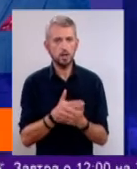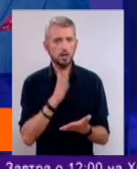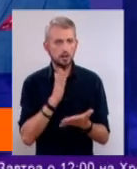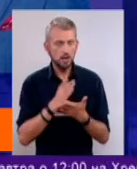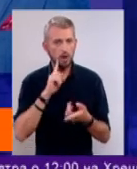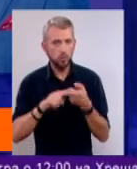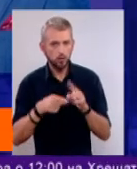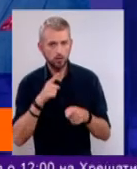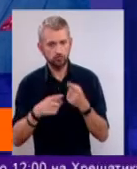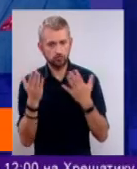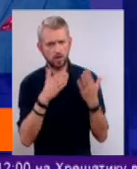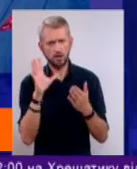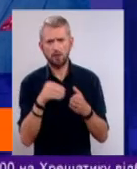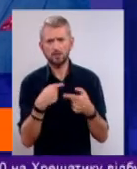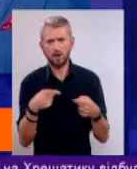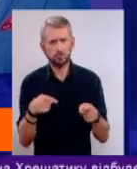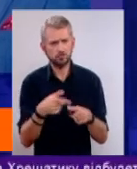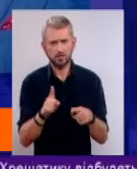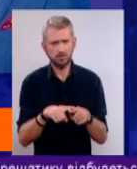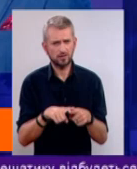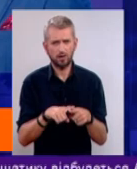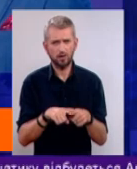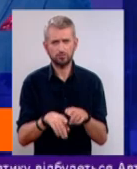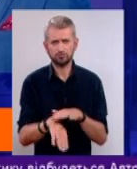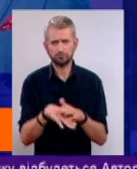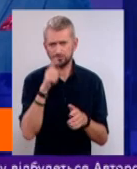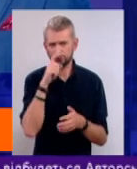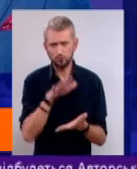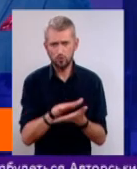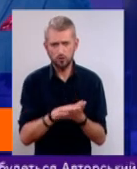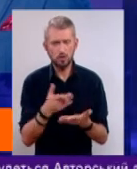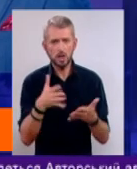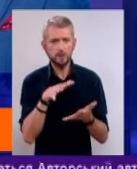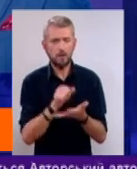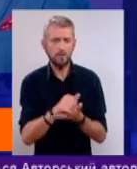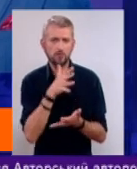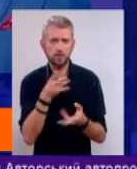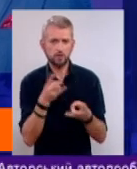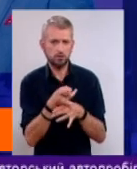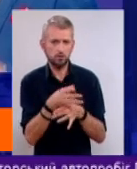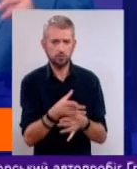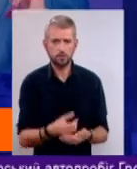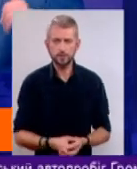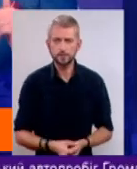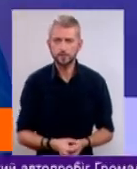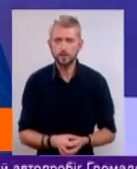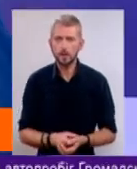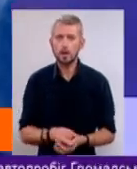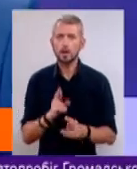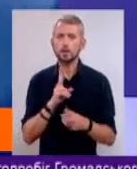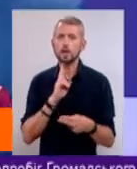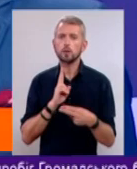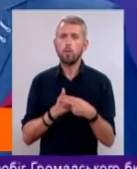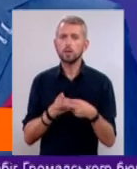логіка читати. Всі інші, це такий інформаційний шум, який просто займає час, і його варто просто відкидати. Що ж, як